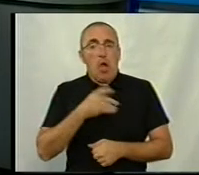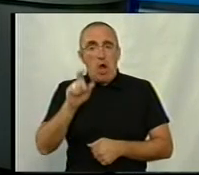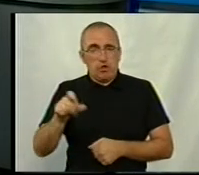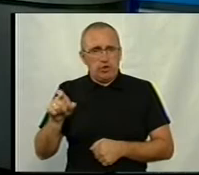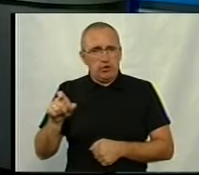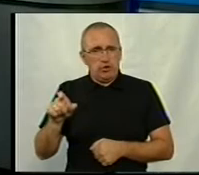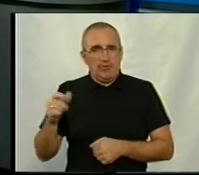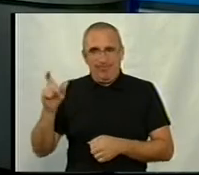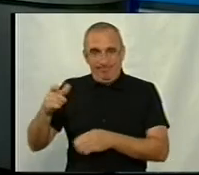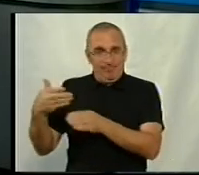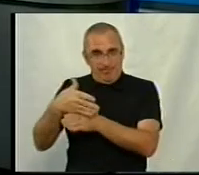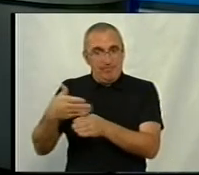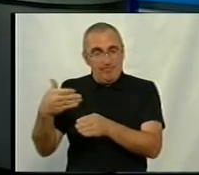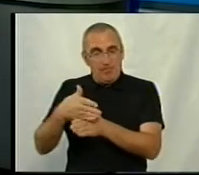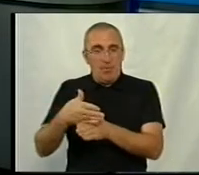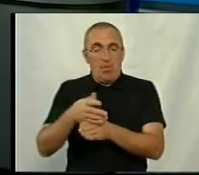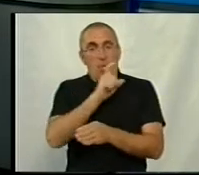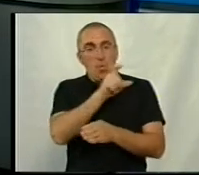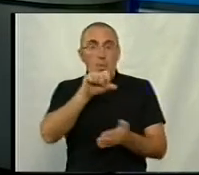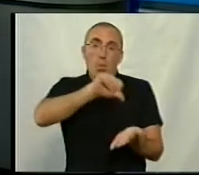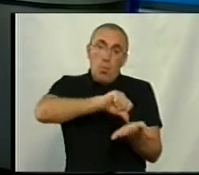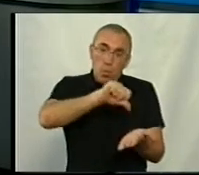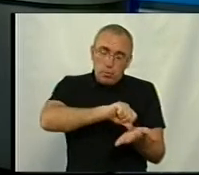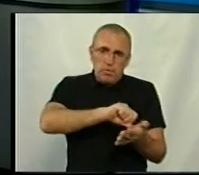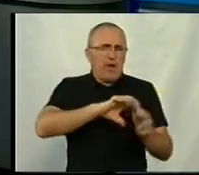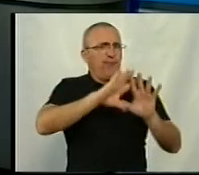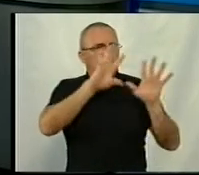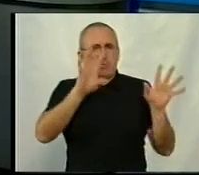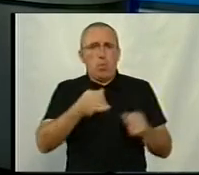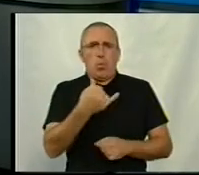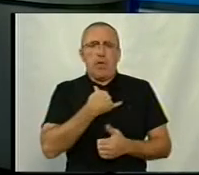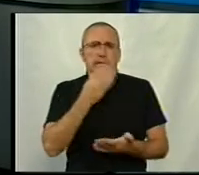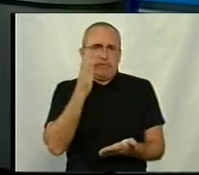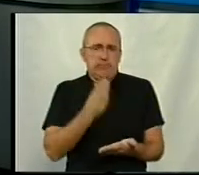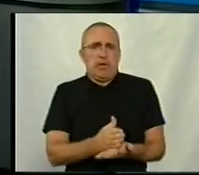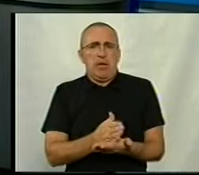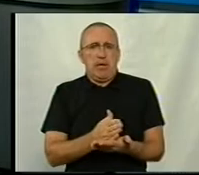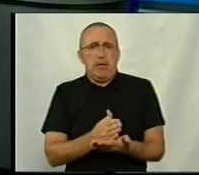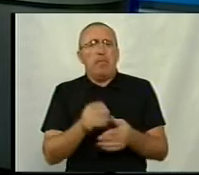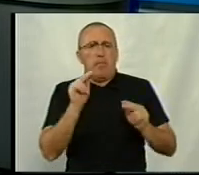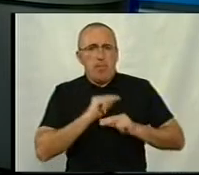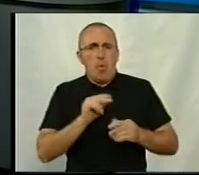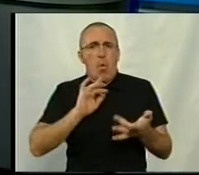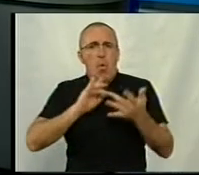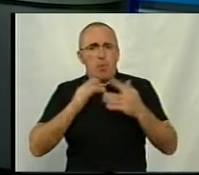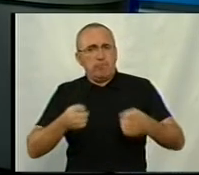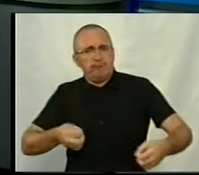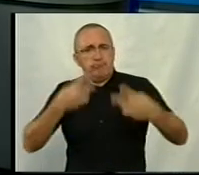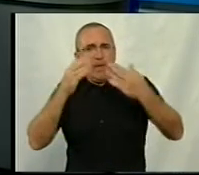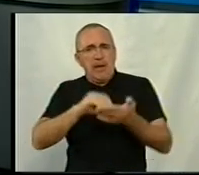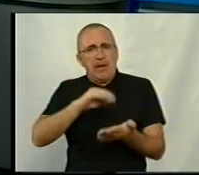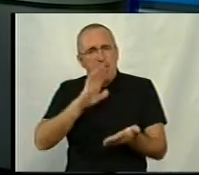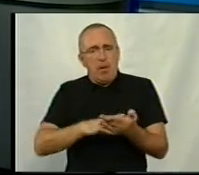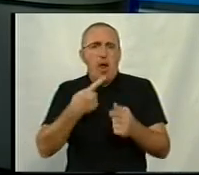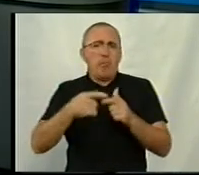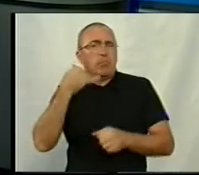відвідувачі, наші учасники, вони взагалі у нас є, в нас працює онлайн-регістрація, тобто або